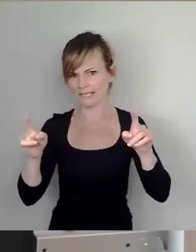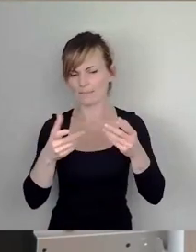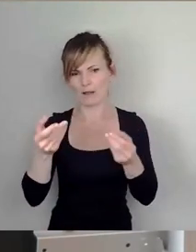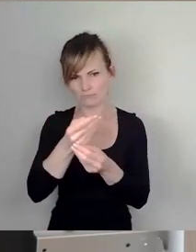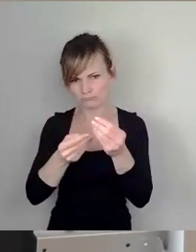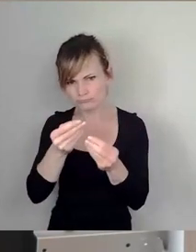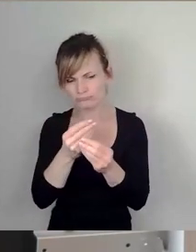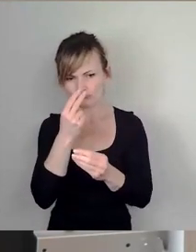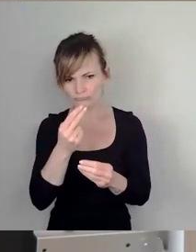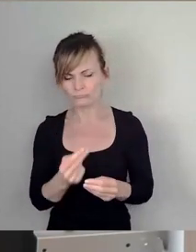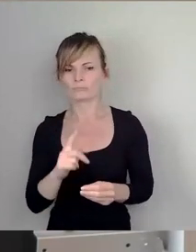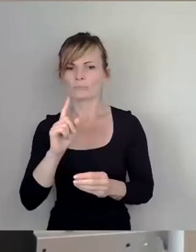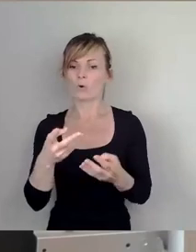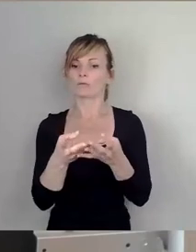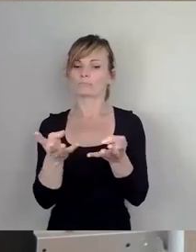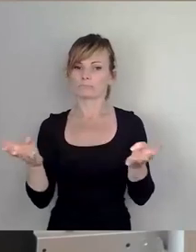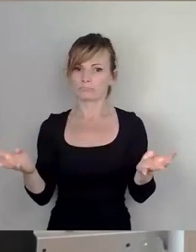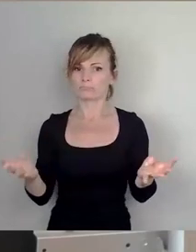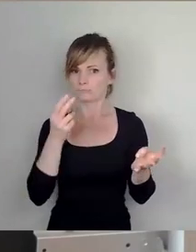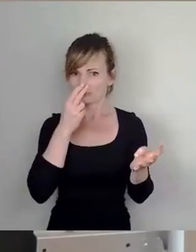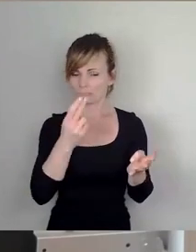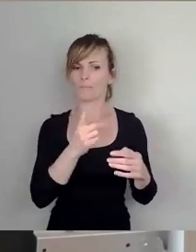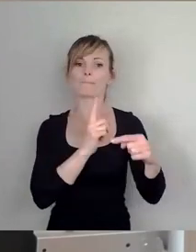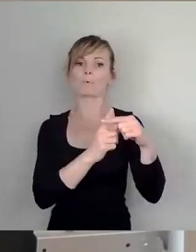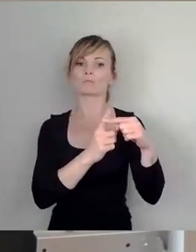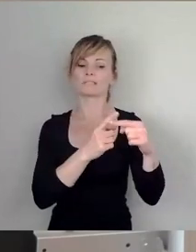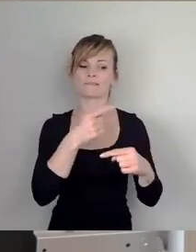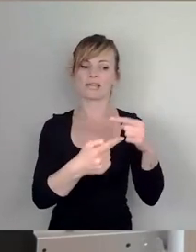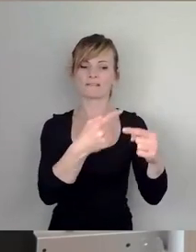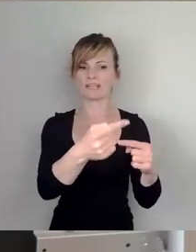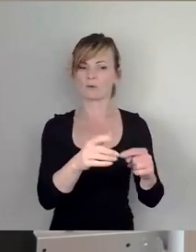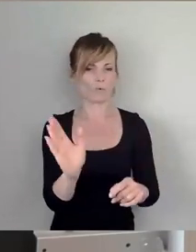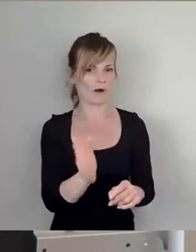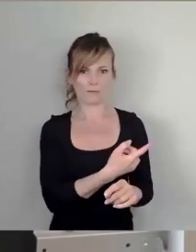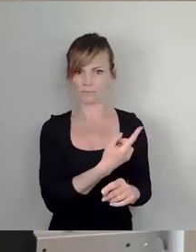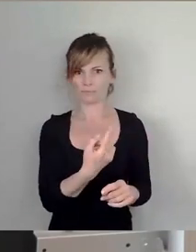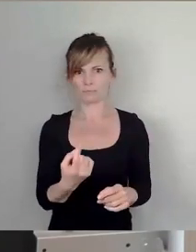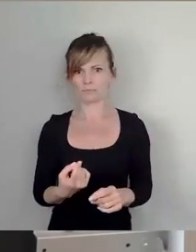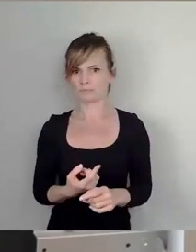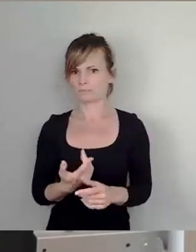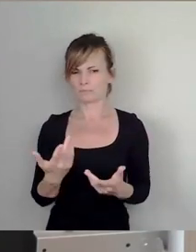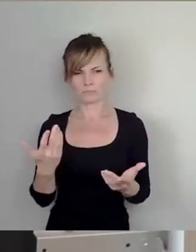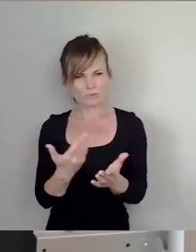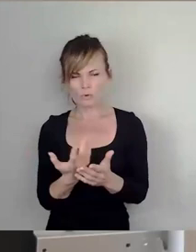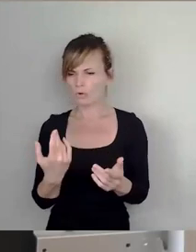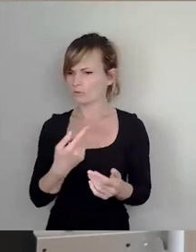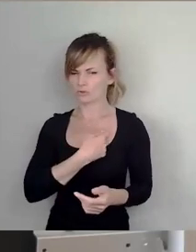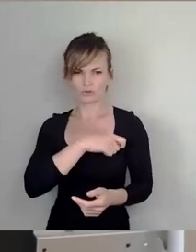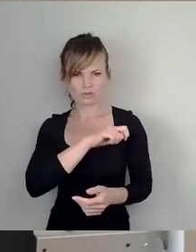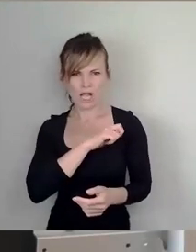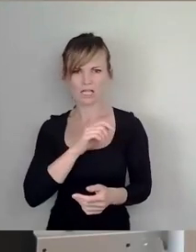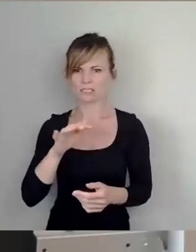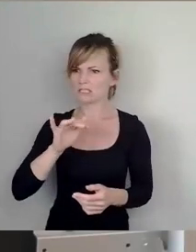wurde auf eine breite Darlegung der positiven Entwicklung verzichtet. Also ungeschminkt hat die Stasi ihrem Minister berichtet.